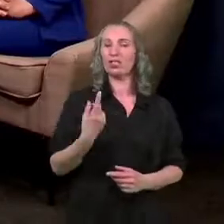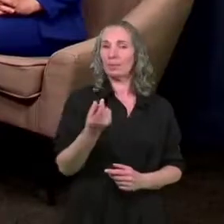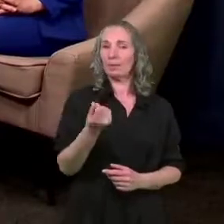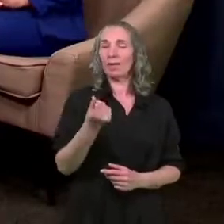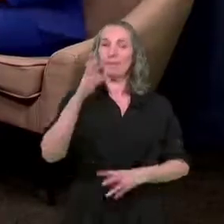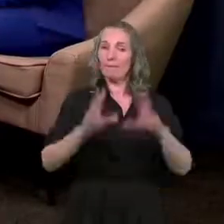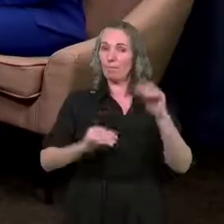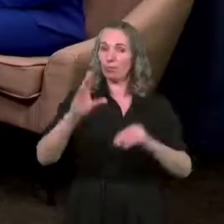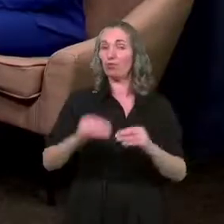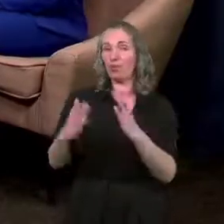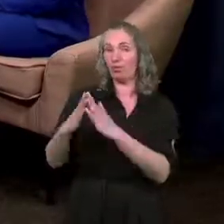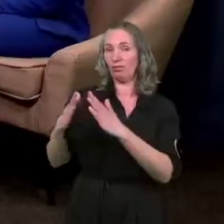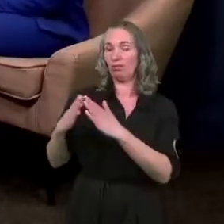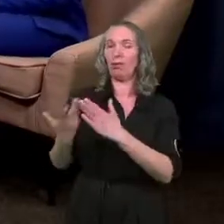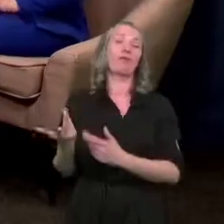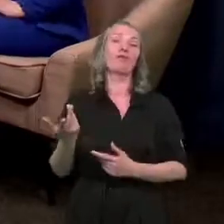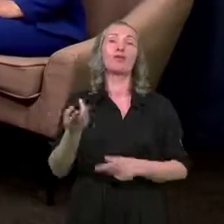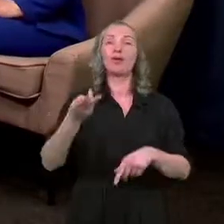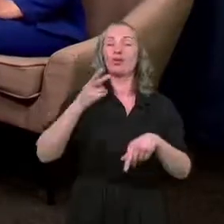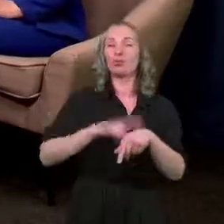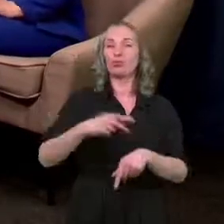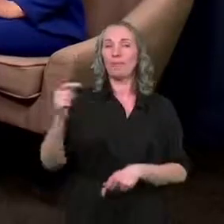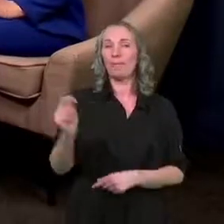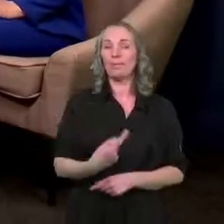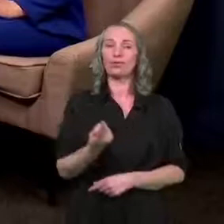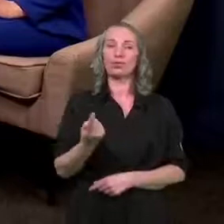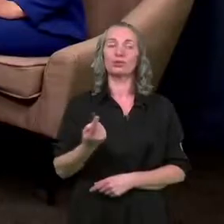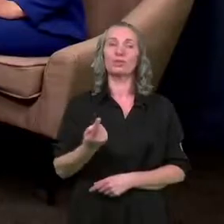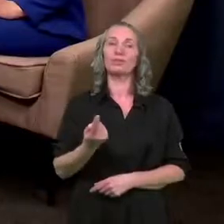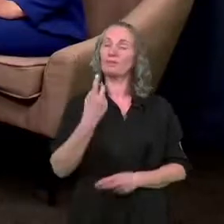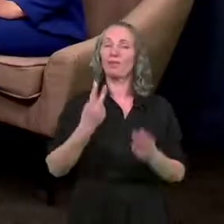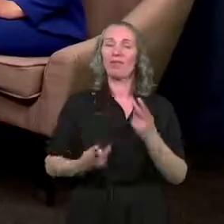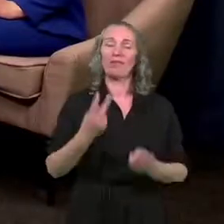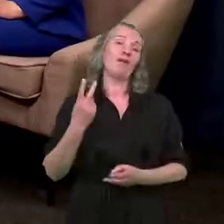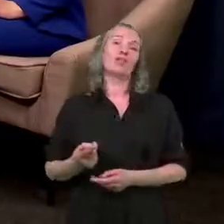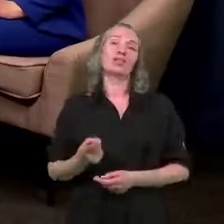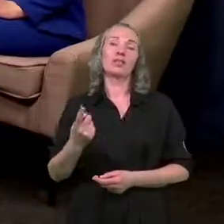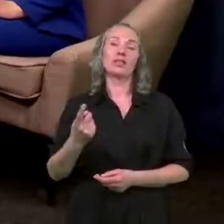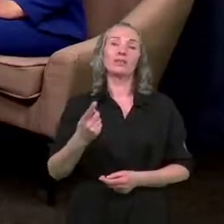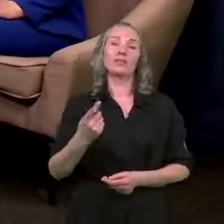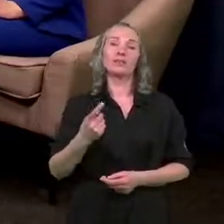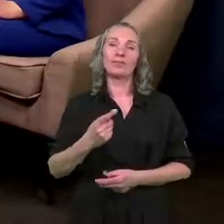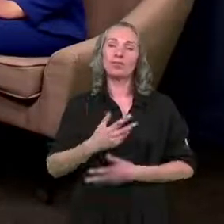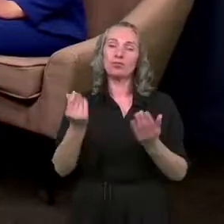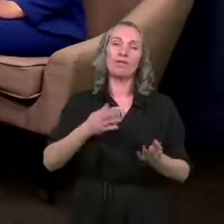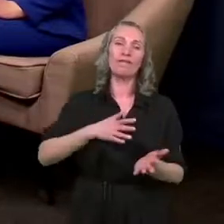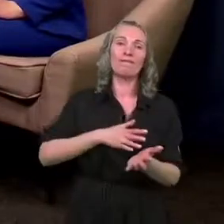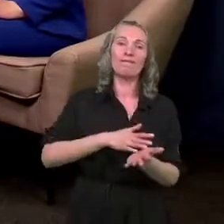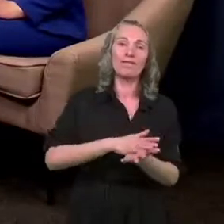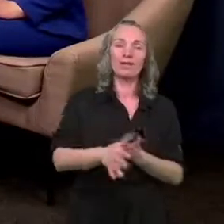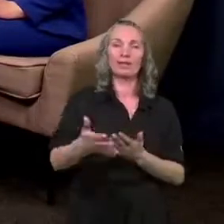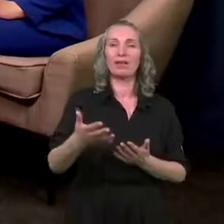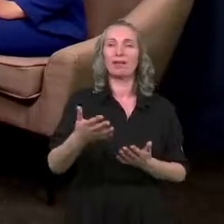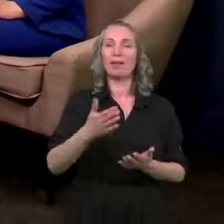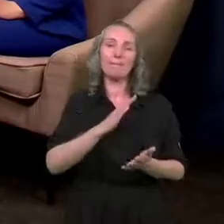naszych budżetów domowych, które niestety musimy, co podkreślę, dość często wydawać w sposób